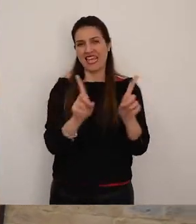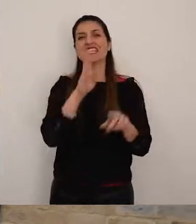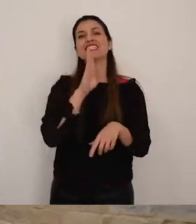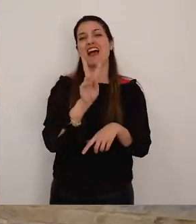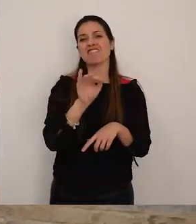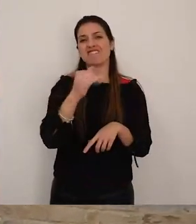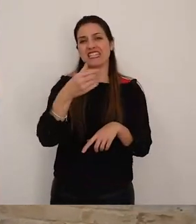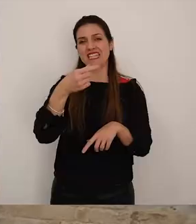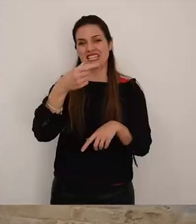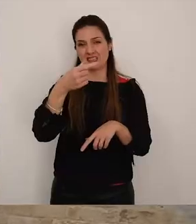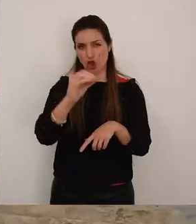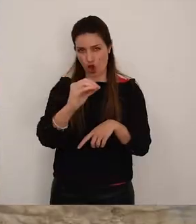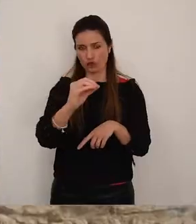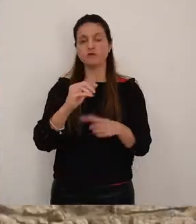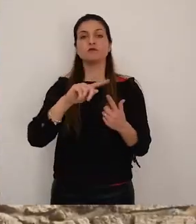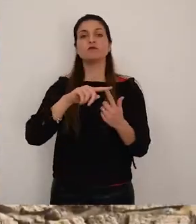san vito